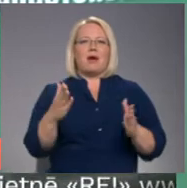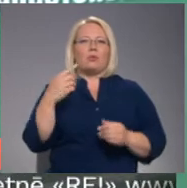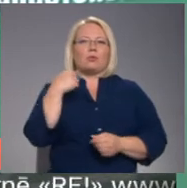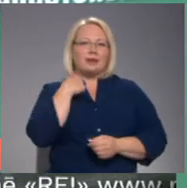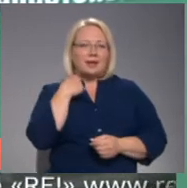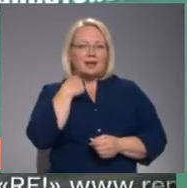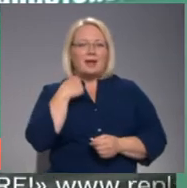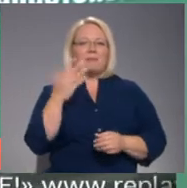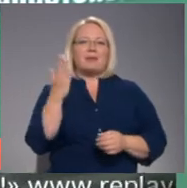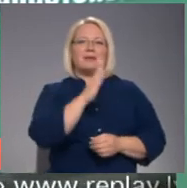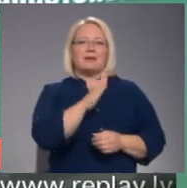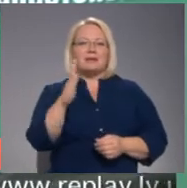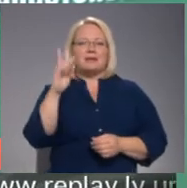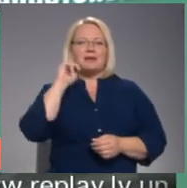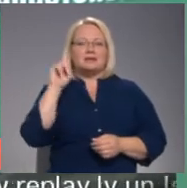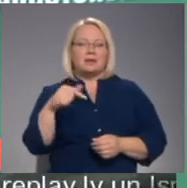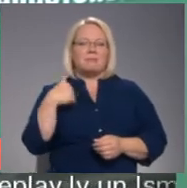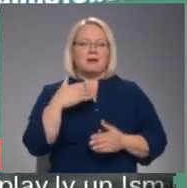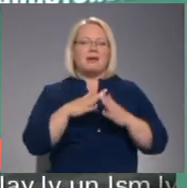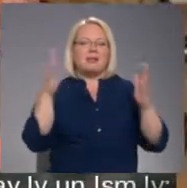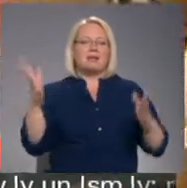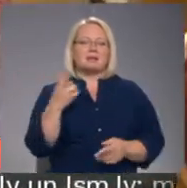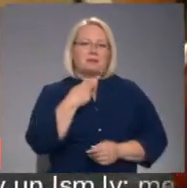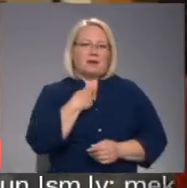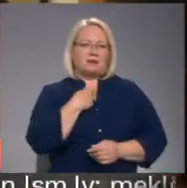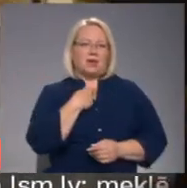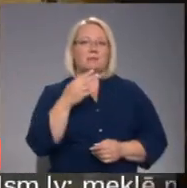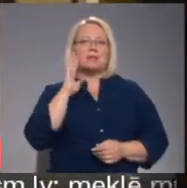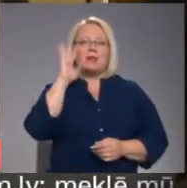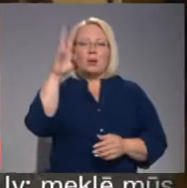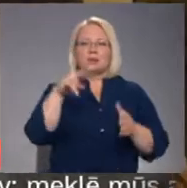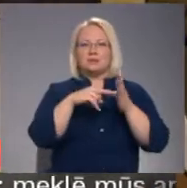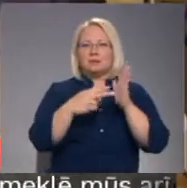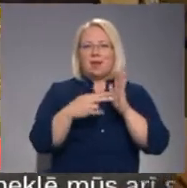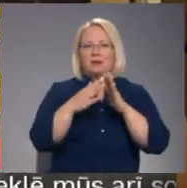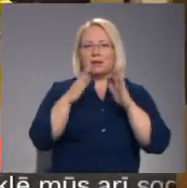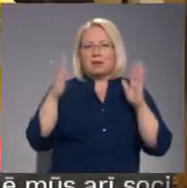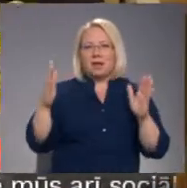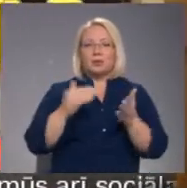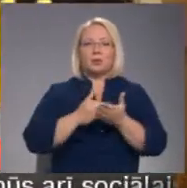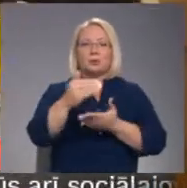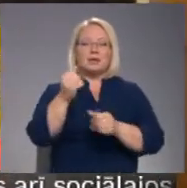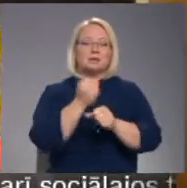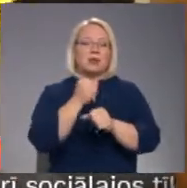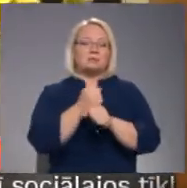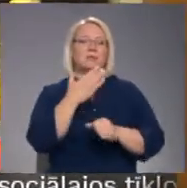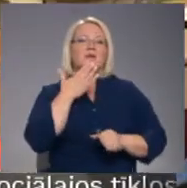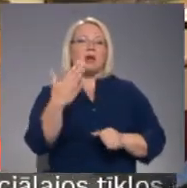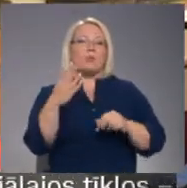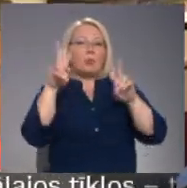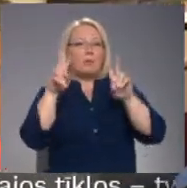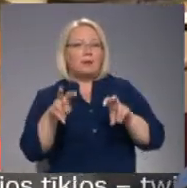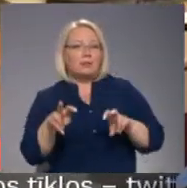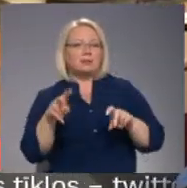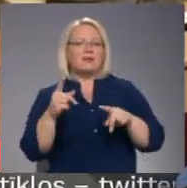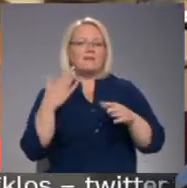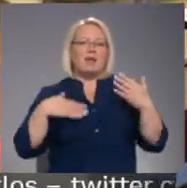un tā. Nu, katra ziņa tas man bija liels pārsteigums. Nākotnes plāni ir lieli. Turpināsies darbs pie valodu pētniecības, ir